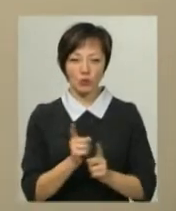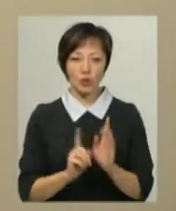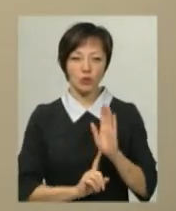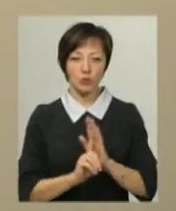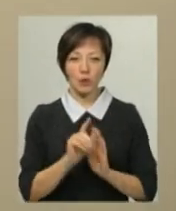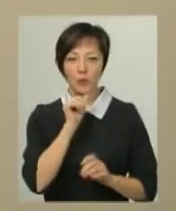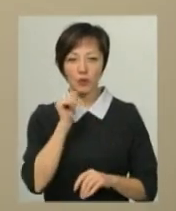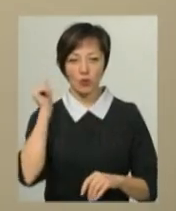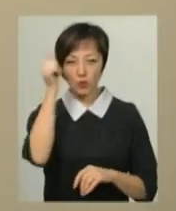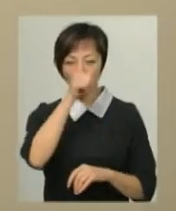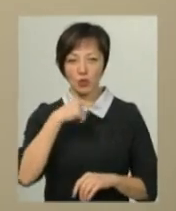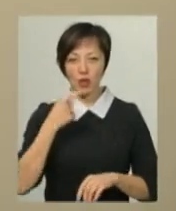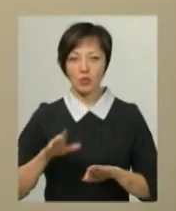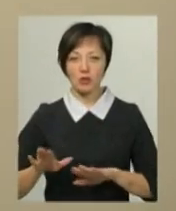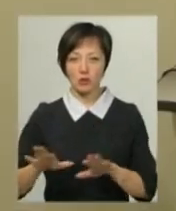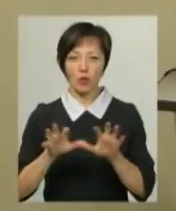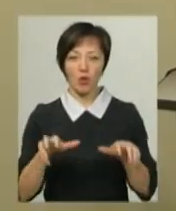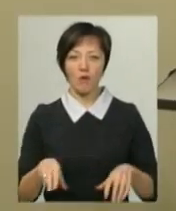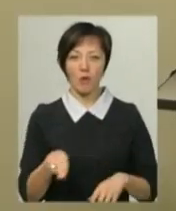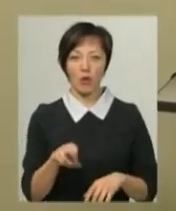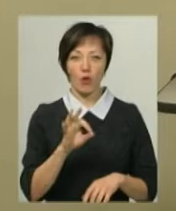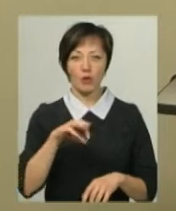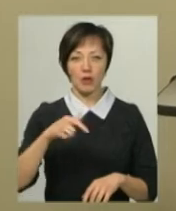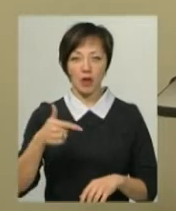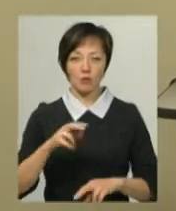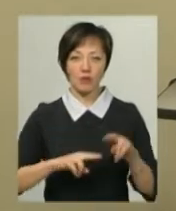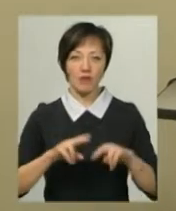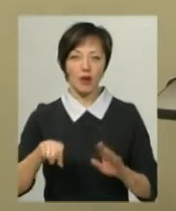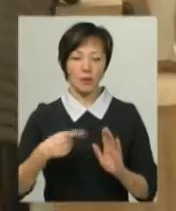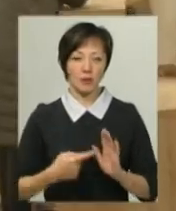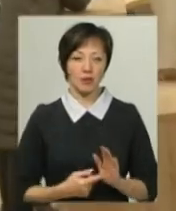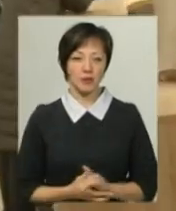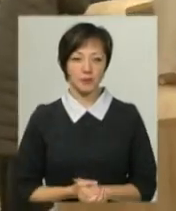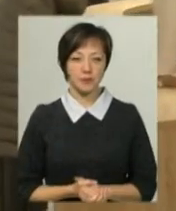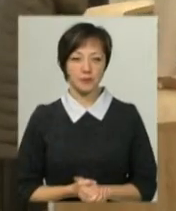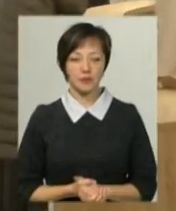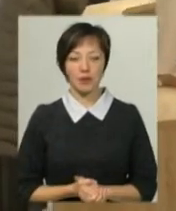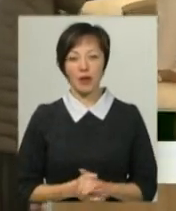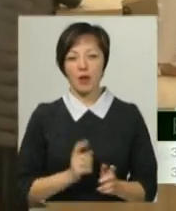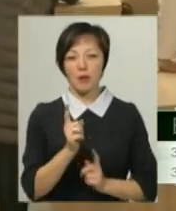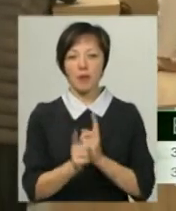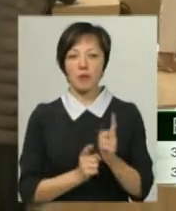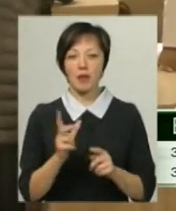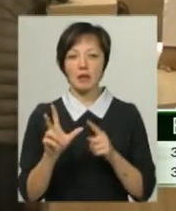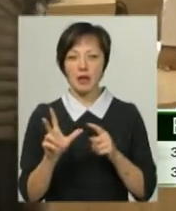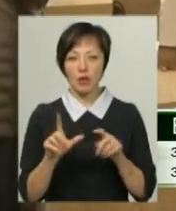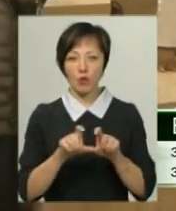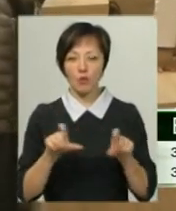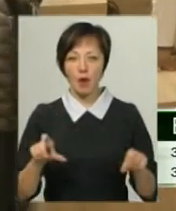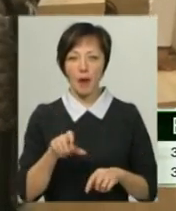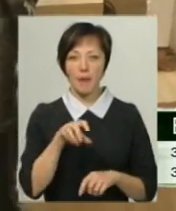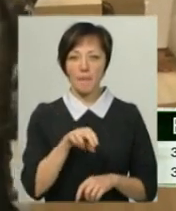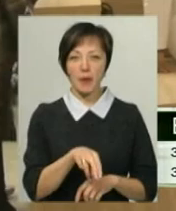розпочали в минулому році, каже заступник голови Полонської ОТГ з будівельних питань Віктор Яськов. Переобладнання третього корпусу ПМСД на